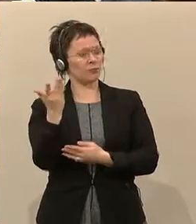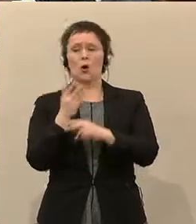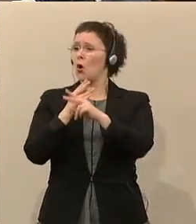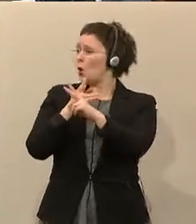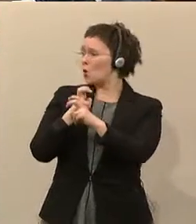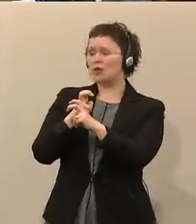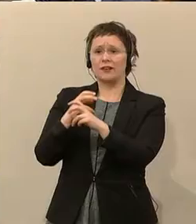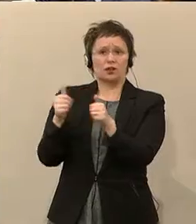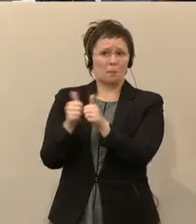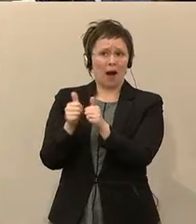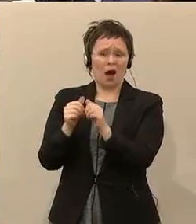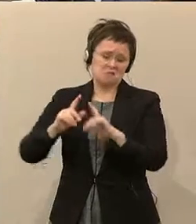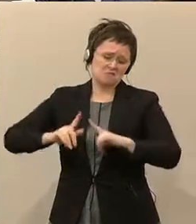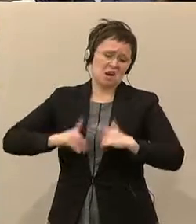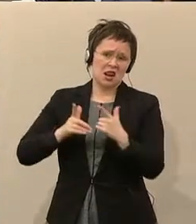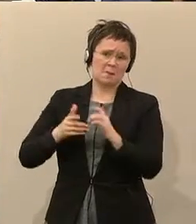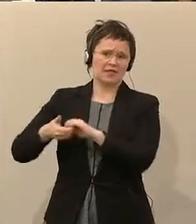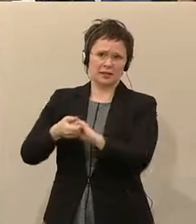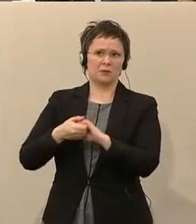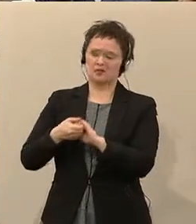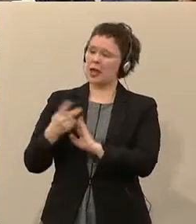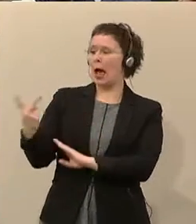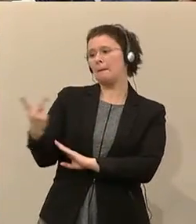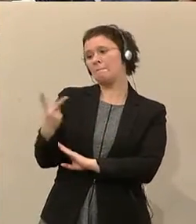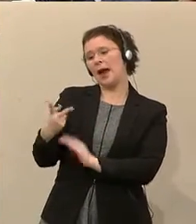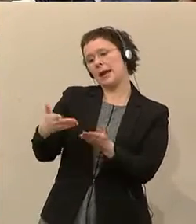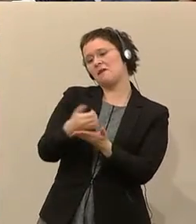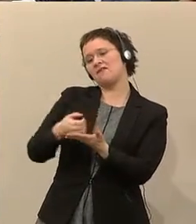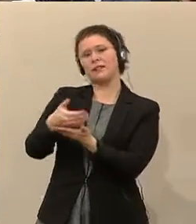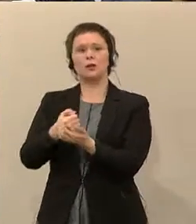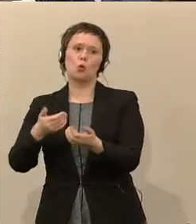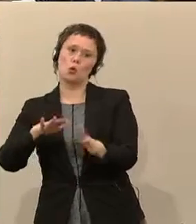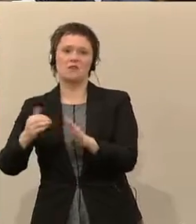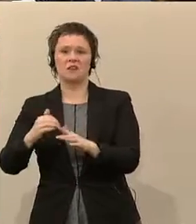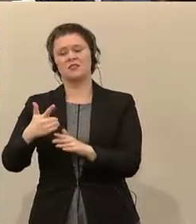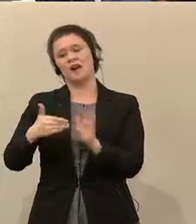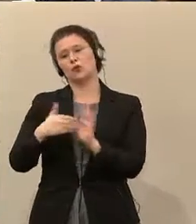maßgeblichen Steuerstufen ab dem Jahr 2019 automatisch an die Inflation angepasst werden sollen.